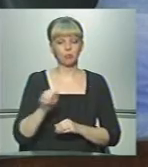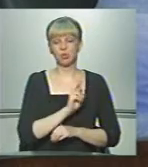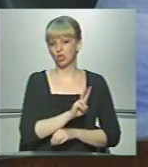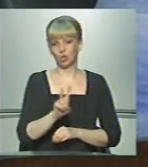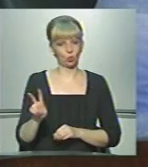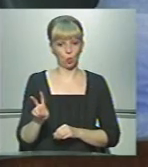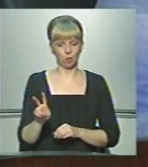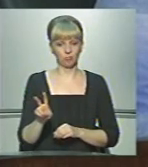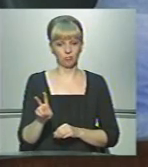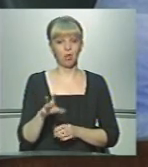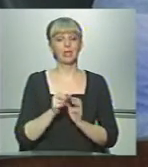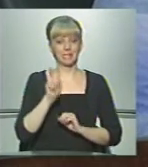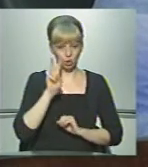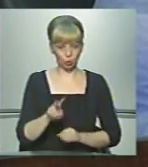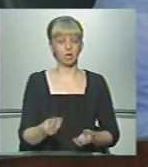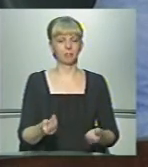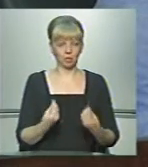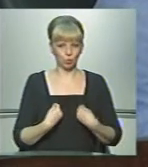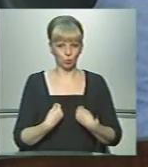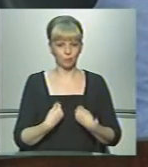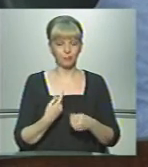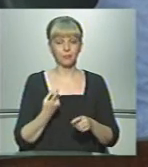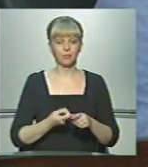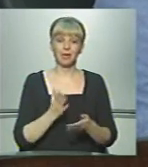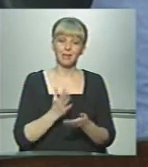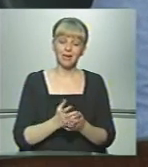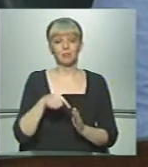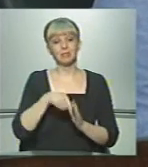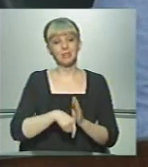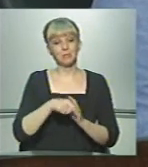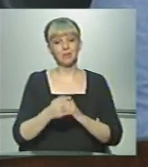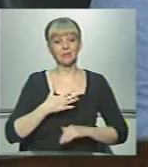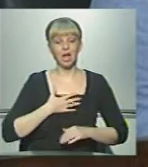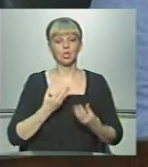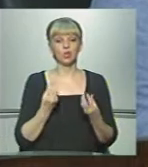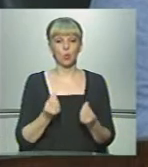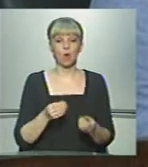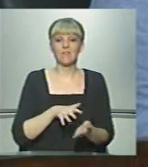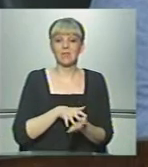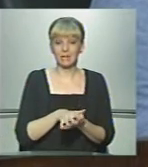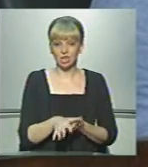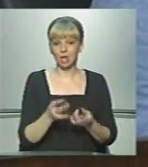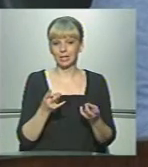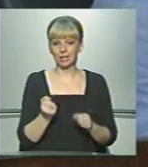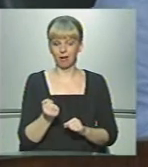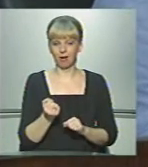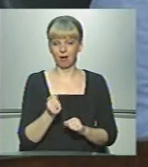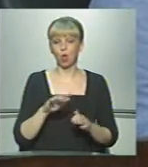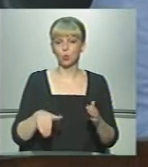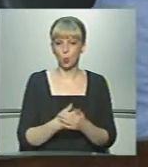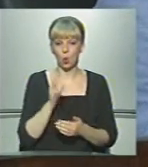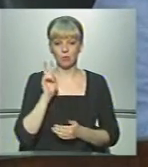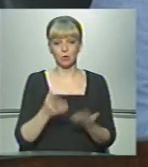ніхто. На тролейбуси дадуть. Тому чи є зміст наші кошти витрачати на нові